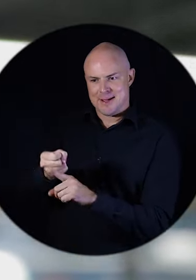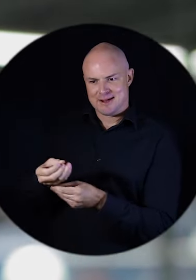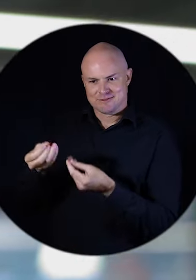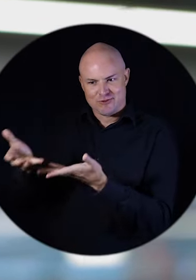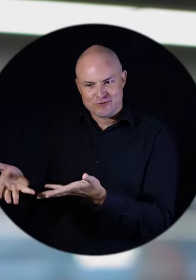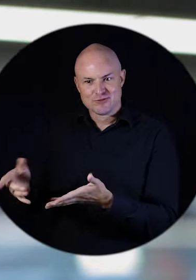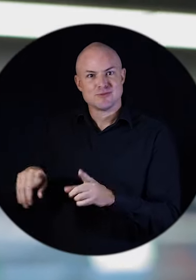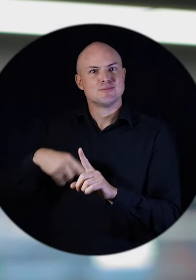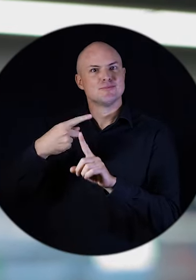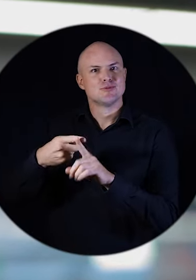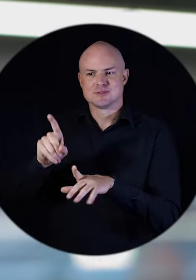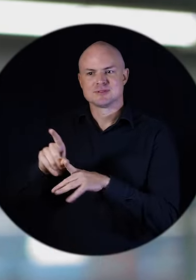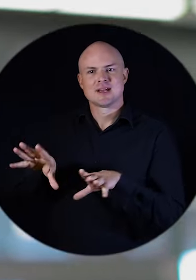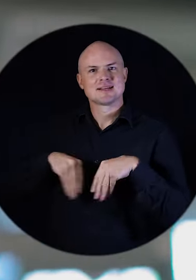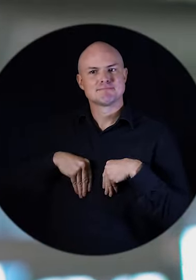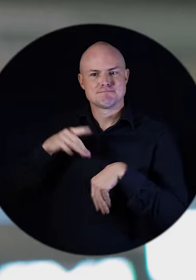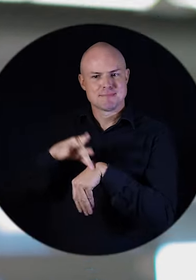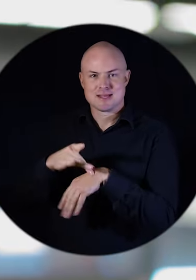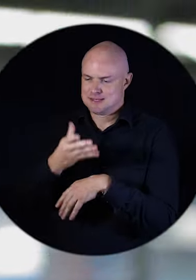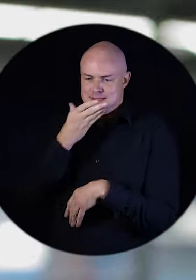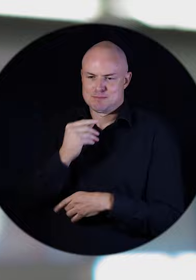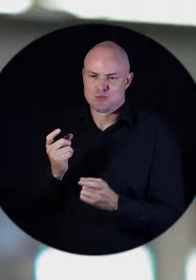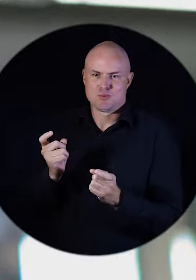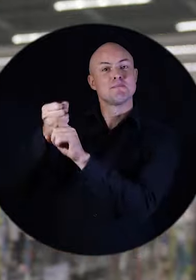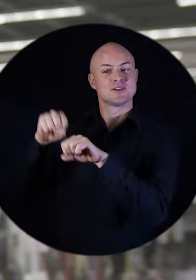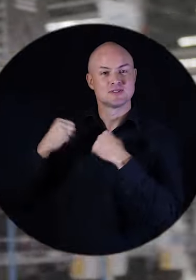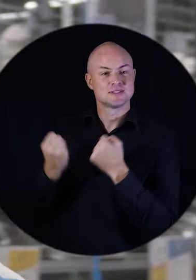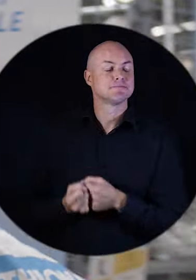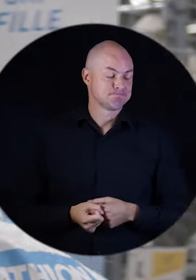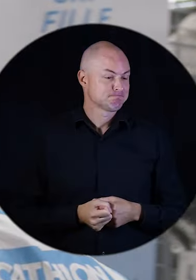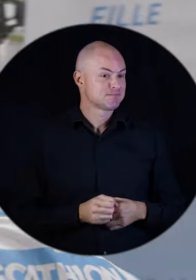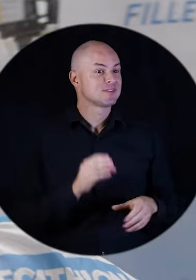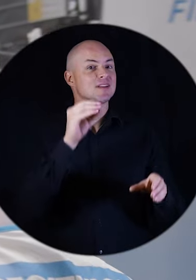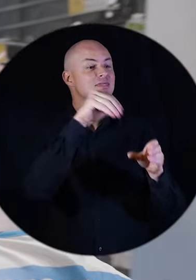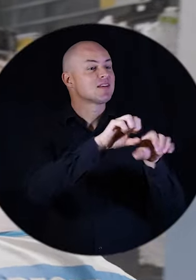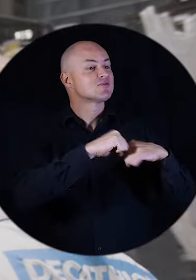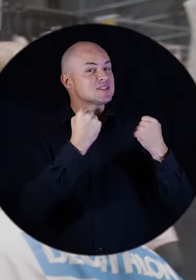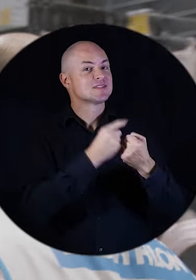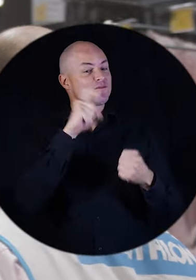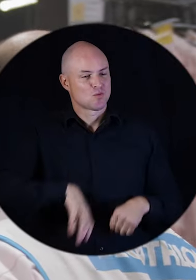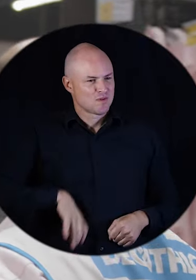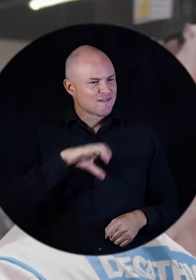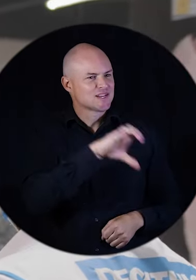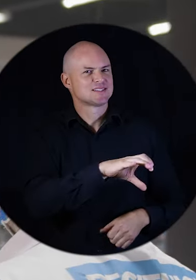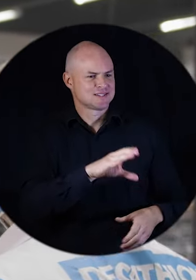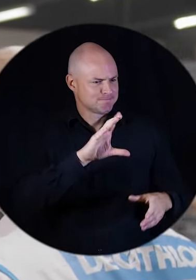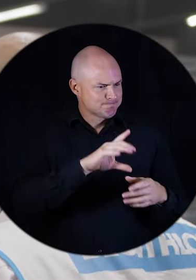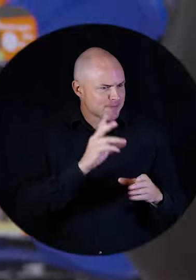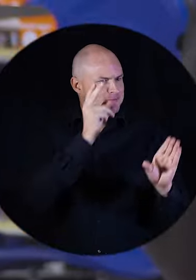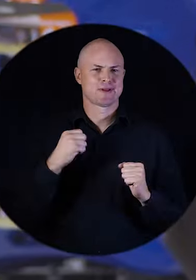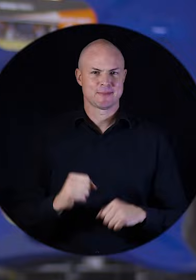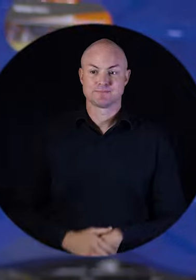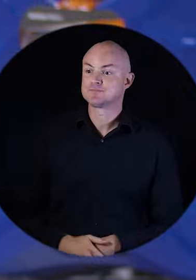et sur sa acceptation de la maladie.'est le plus beau cadeau au monde. Faire partie d'une société, c'est s'investir au sein de sa